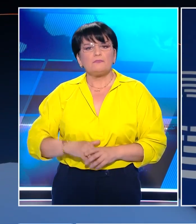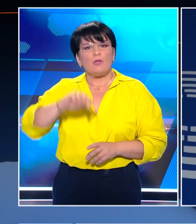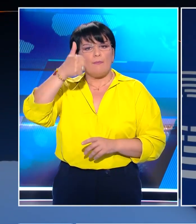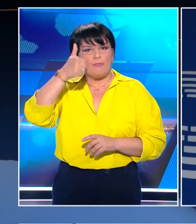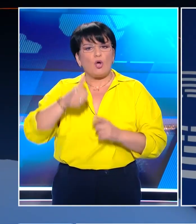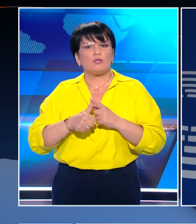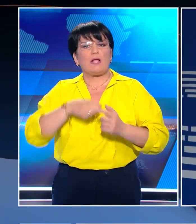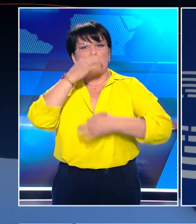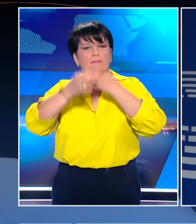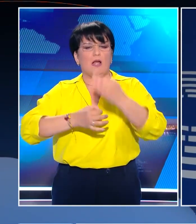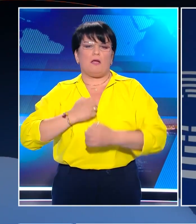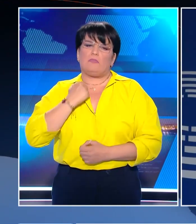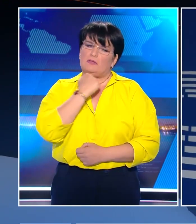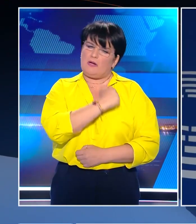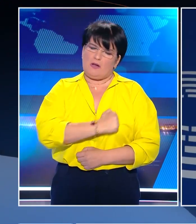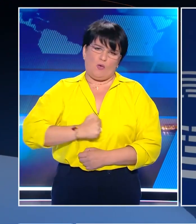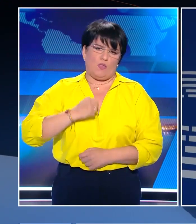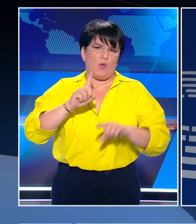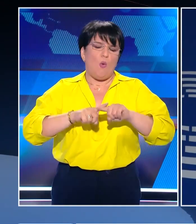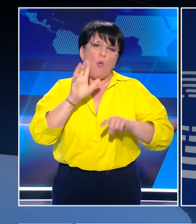Υπότιτλοι AUTHORWAVE.